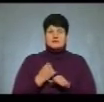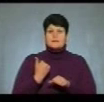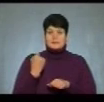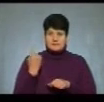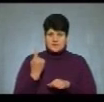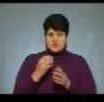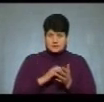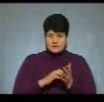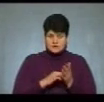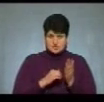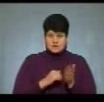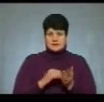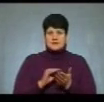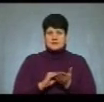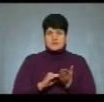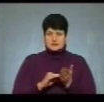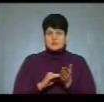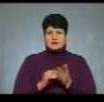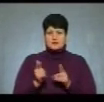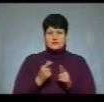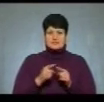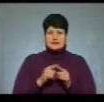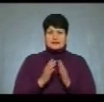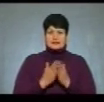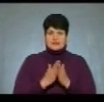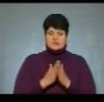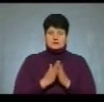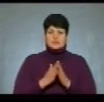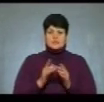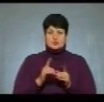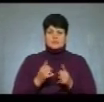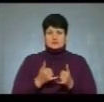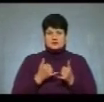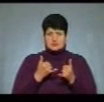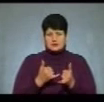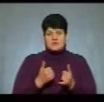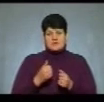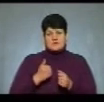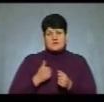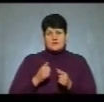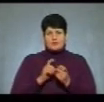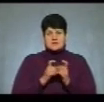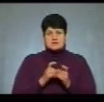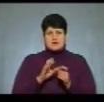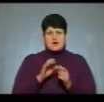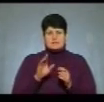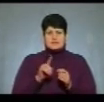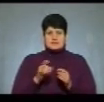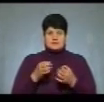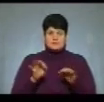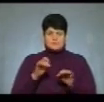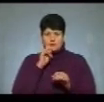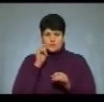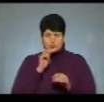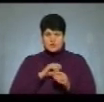написання і підготовки цієї книжки велике, щоб дати шану борцям заболів України, власне воєкам української випустанчої армії,